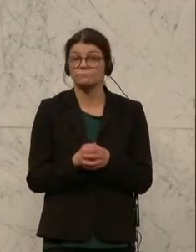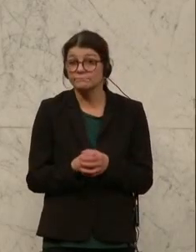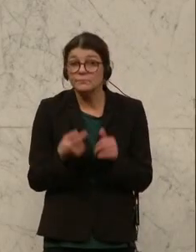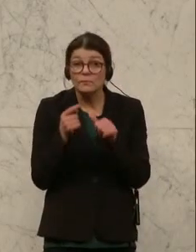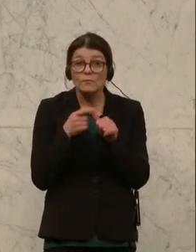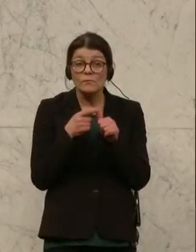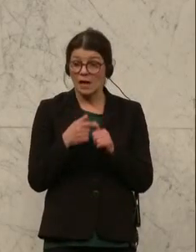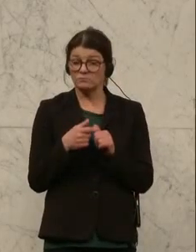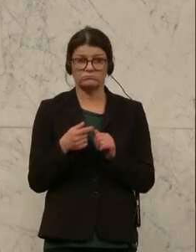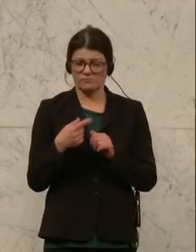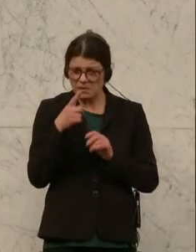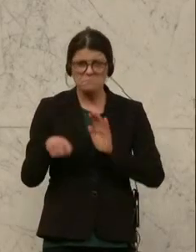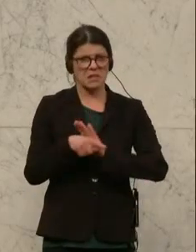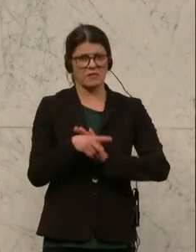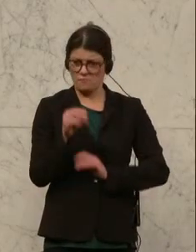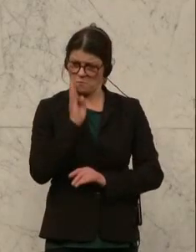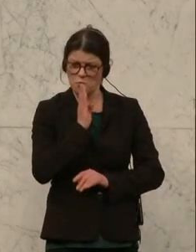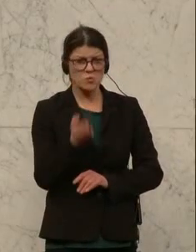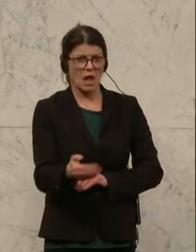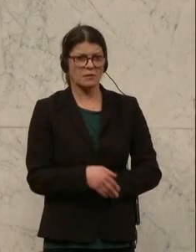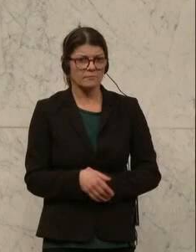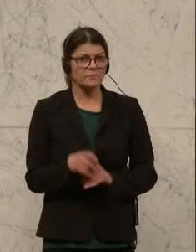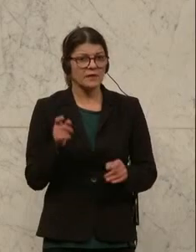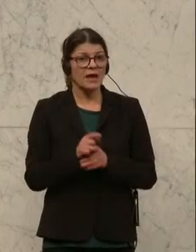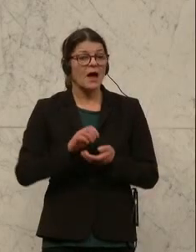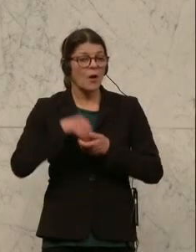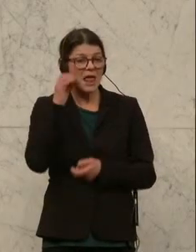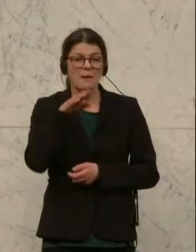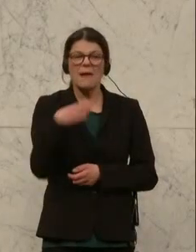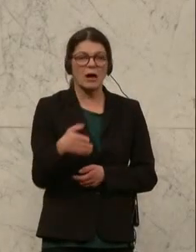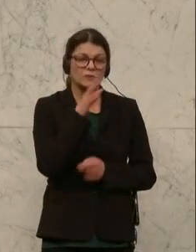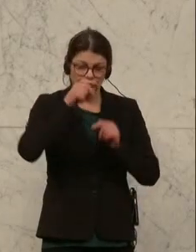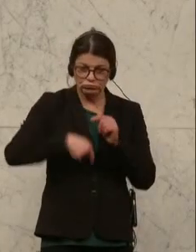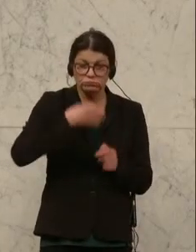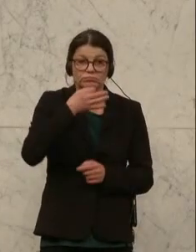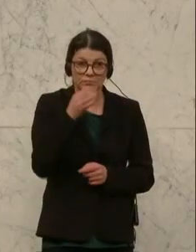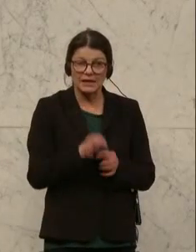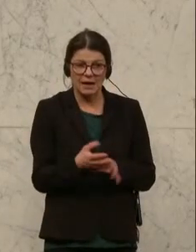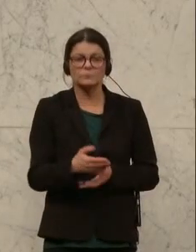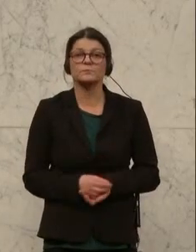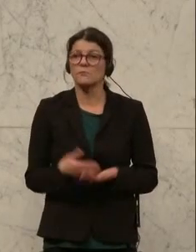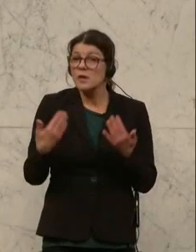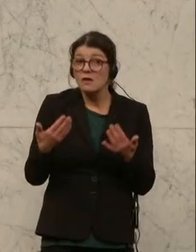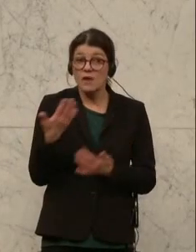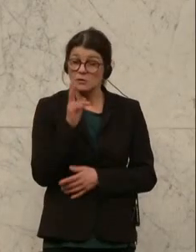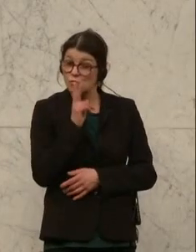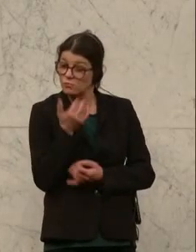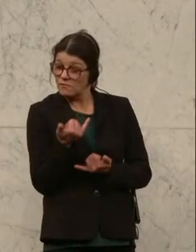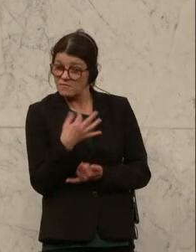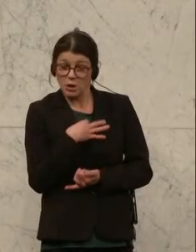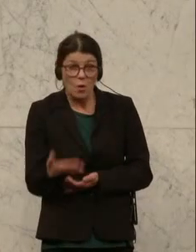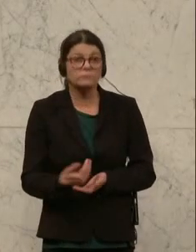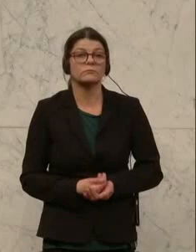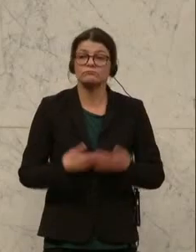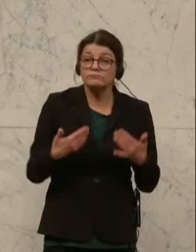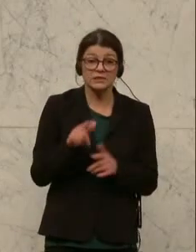Erstens einmal die Benachteiligung von Müttern, die wird die Kollegin Berlakowitsch dann erkläutern, was damit gemeint ist und was die Mütter betrifft in diesem Fall.